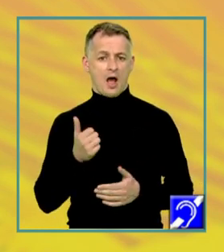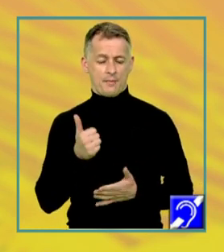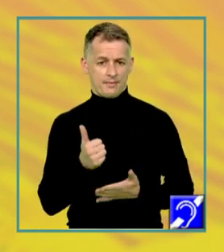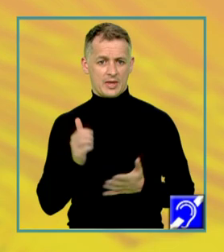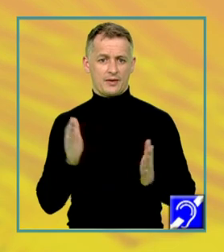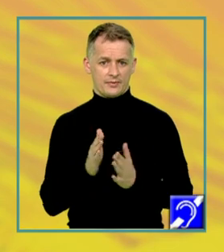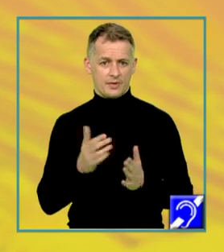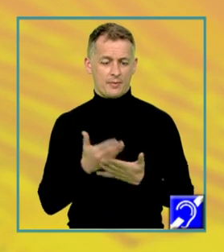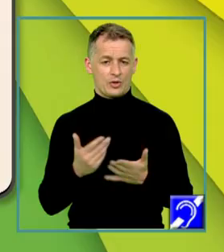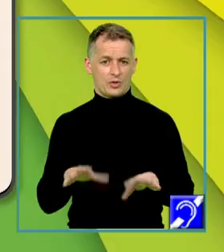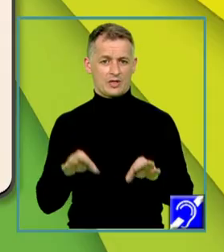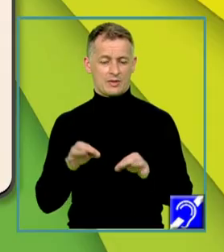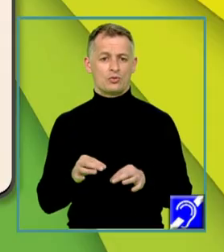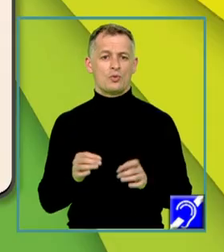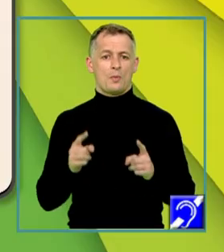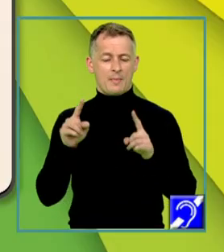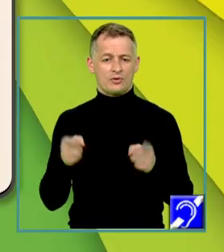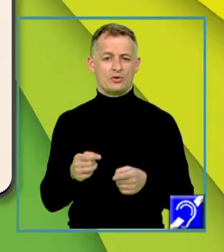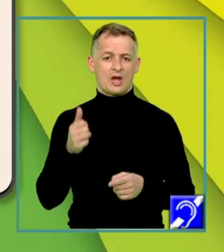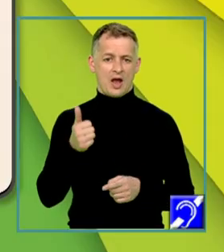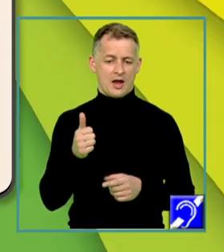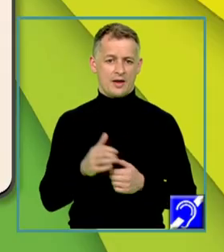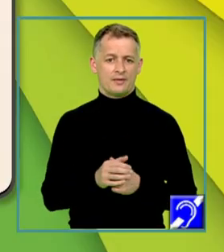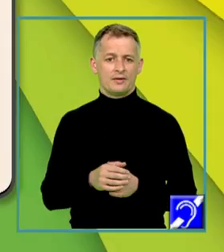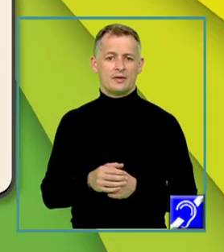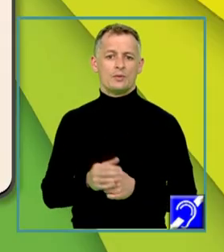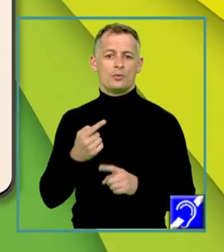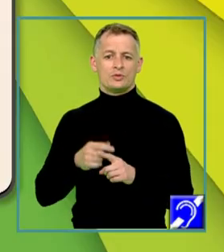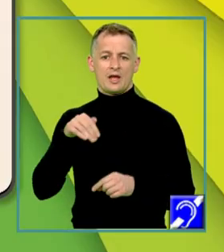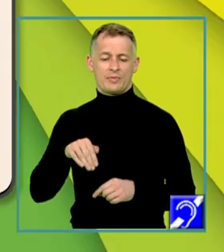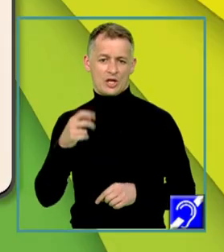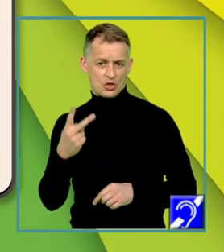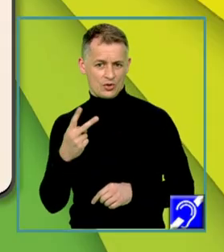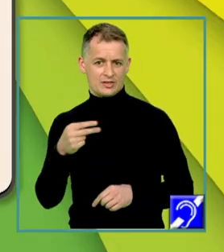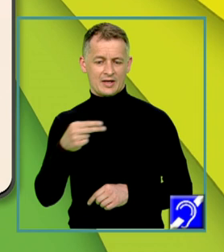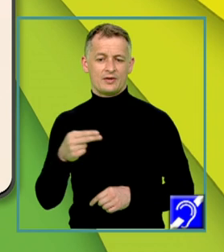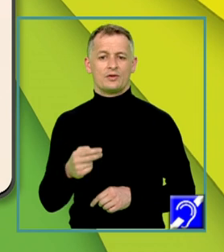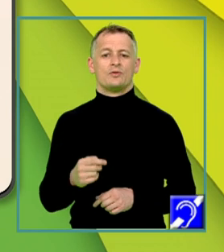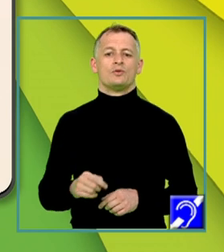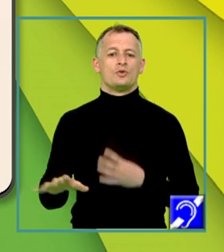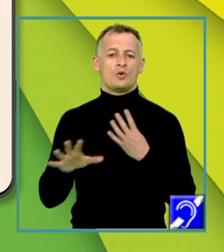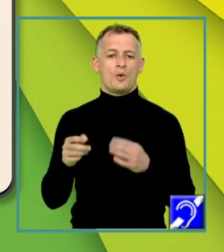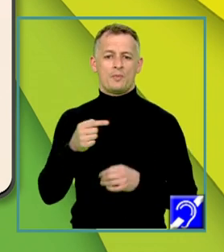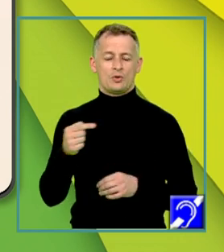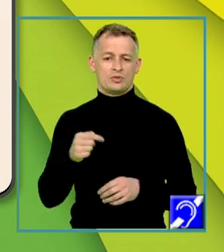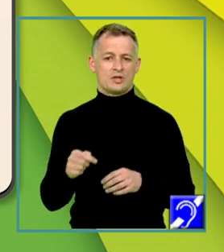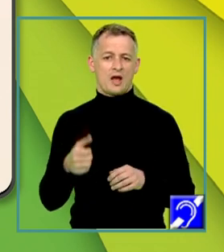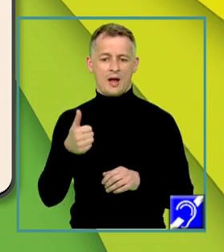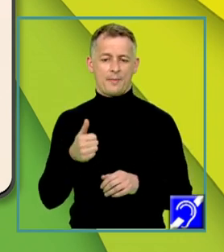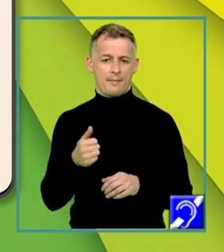determinantul matricei A plus M de 2 este egal cu 9 minus A pătrat.